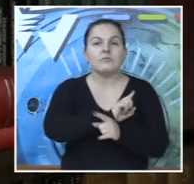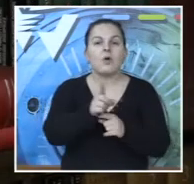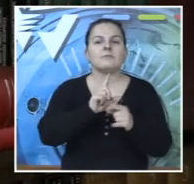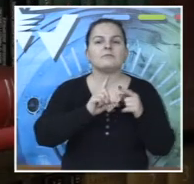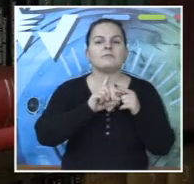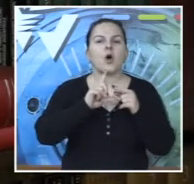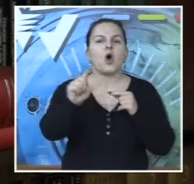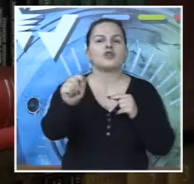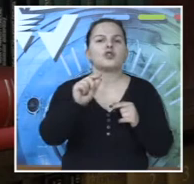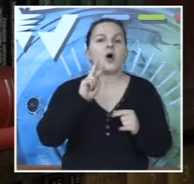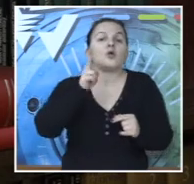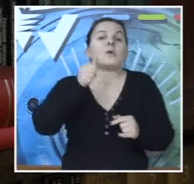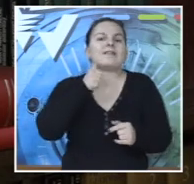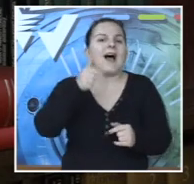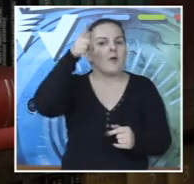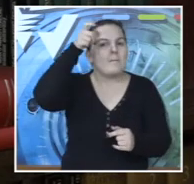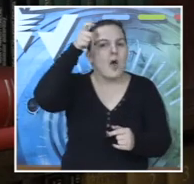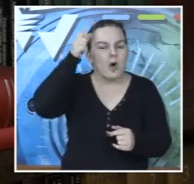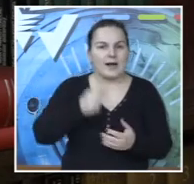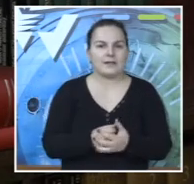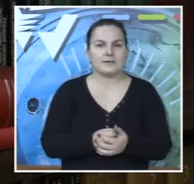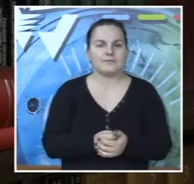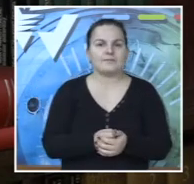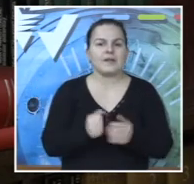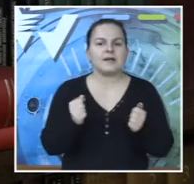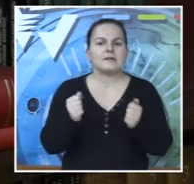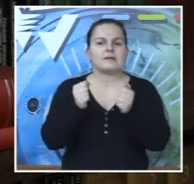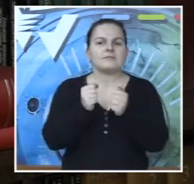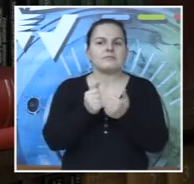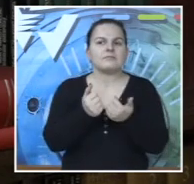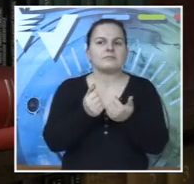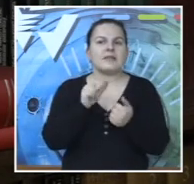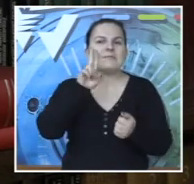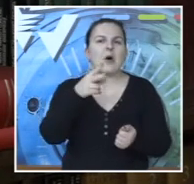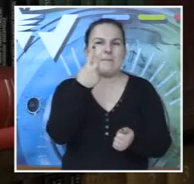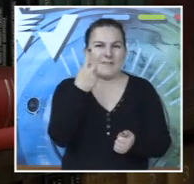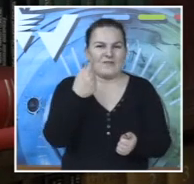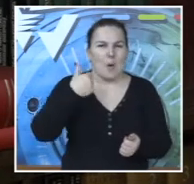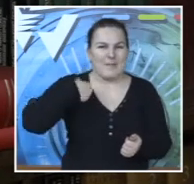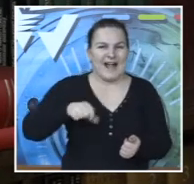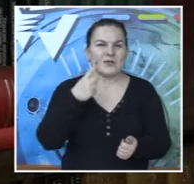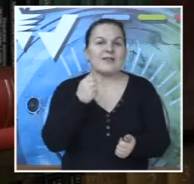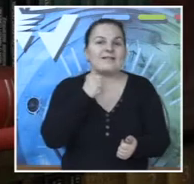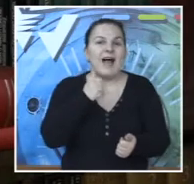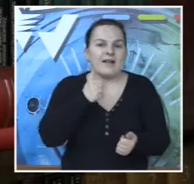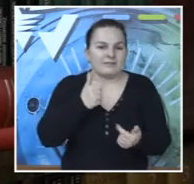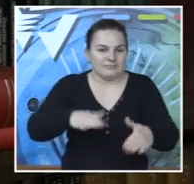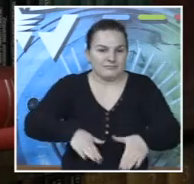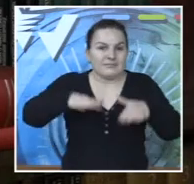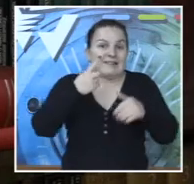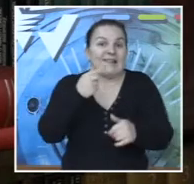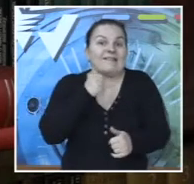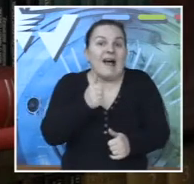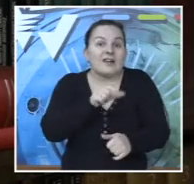drugi dan je odmah otišao za Beograd i sa jednim danom života imao je prvu operaciju.